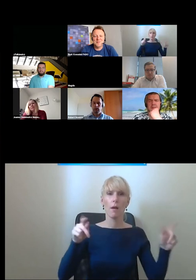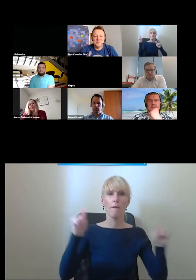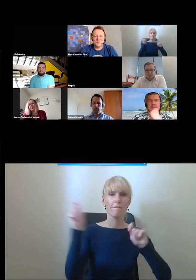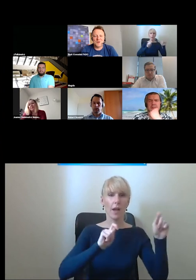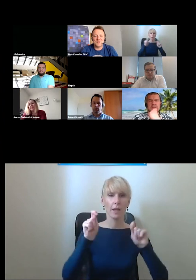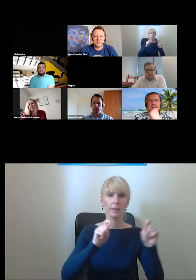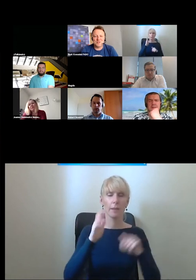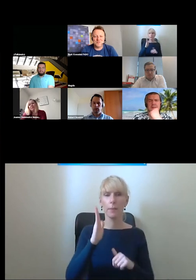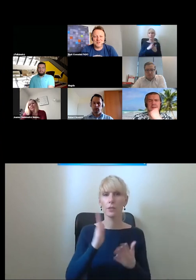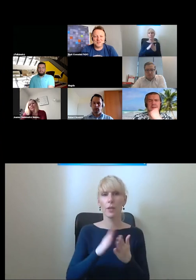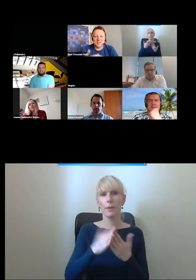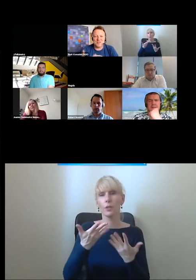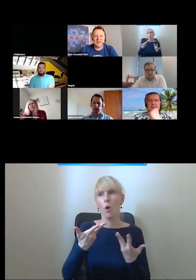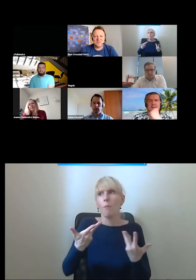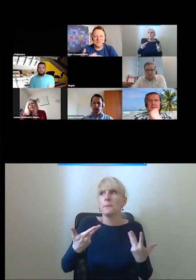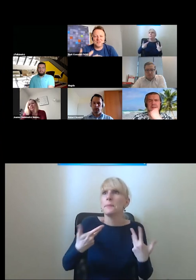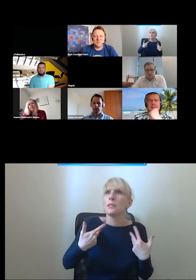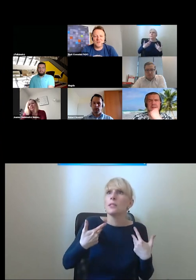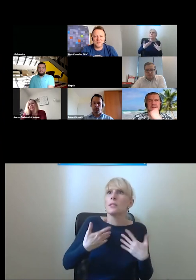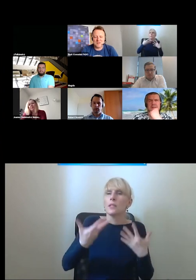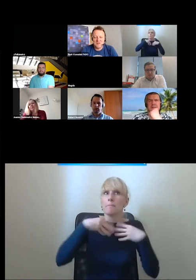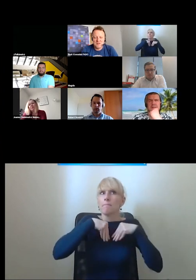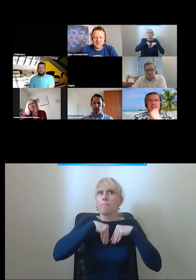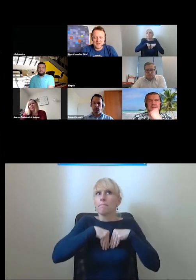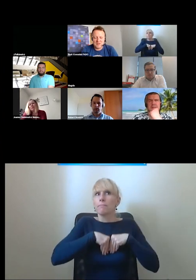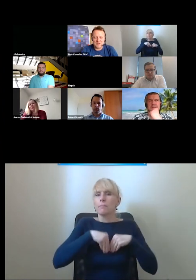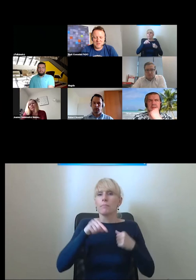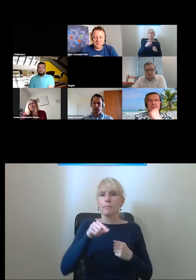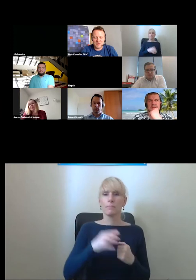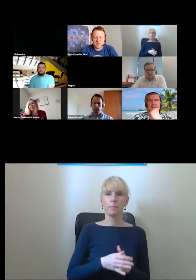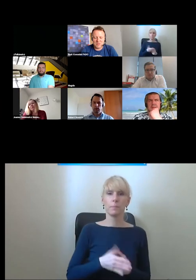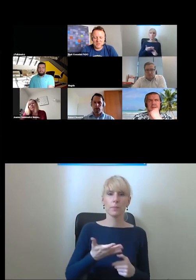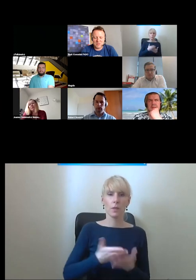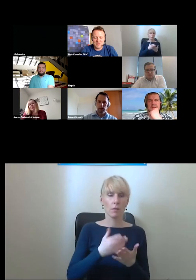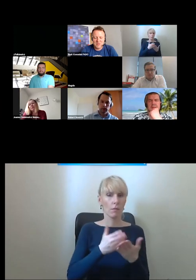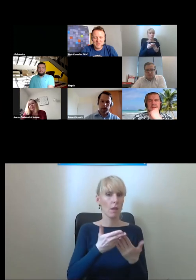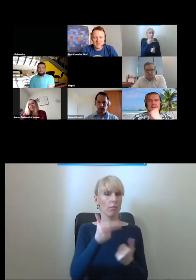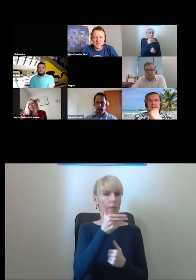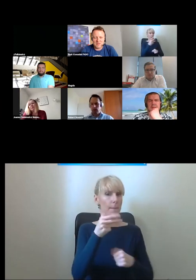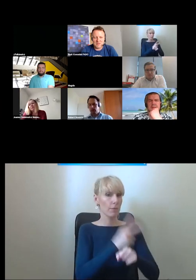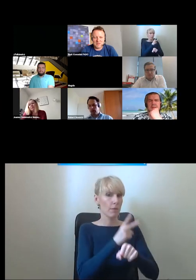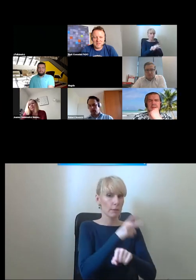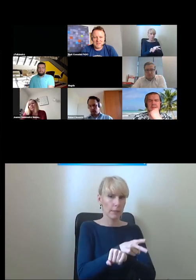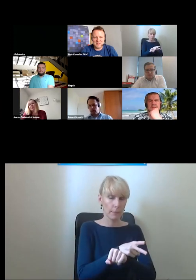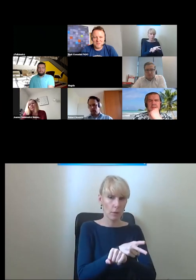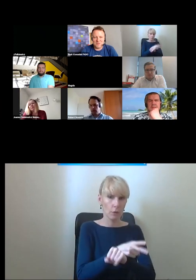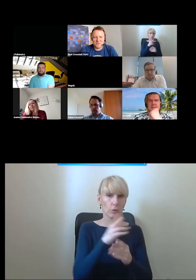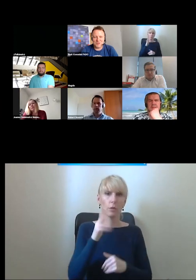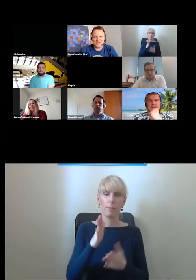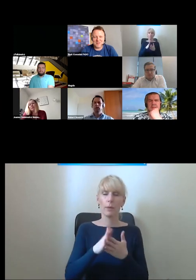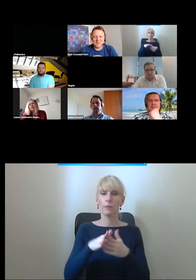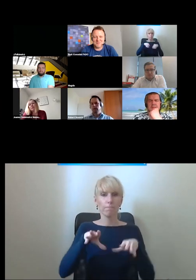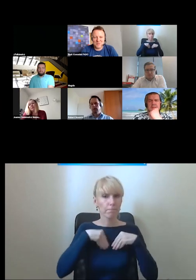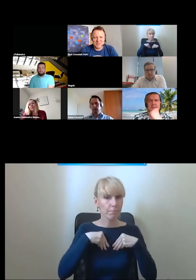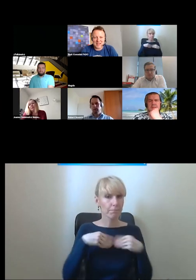spokojnie to przeżywać i trawić i ten wątek dostępności zostanie z nami czyli